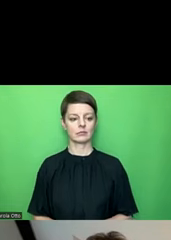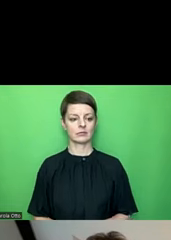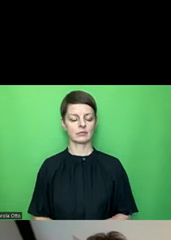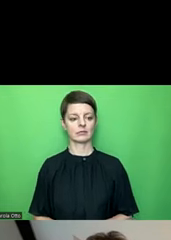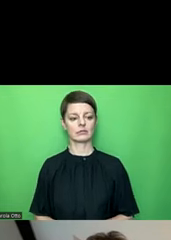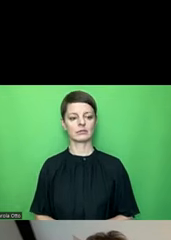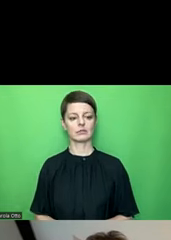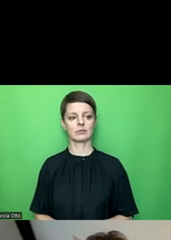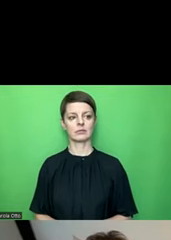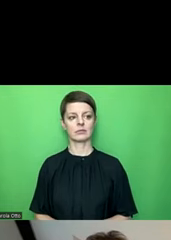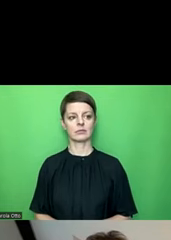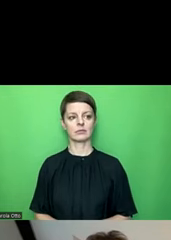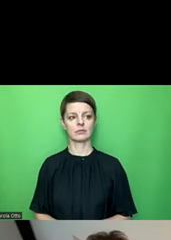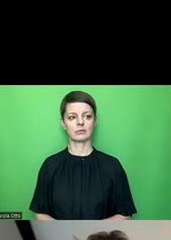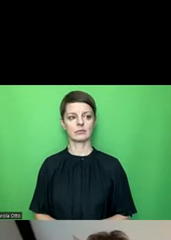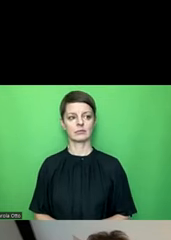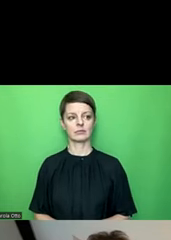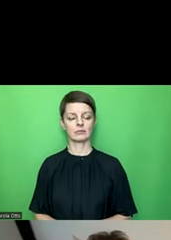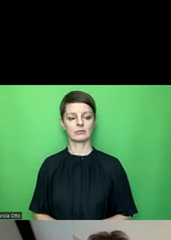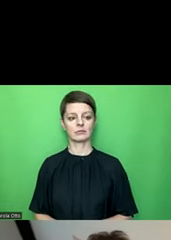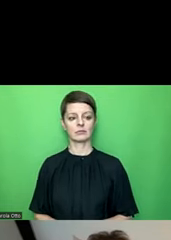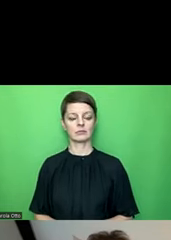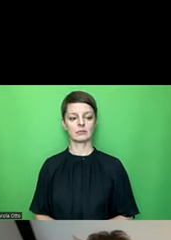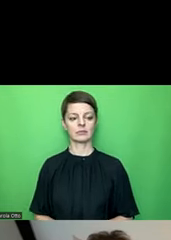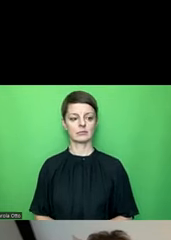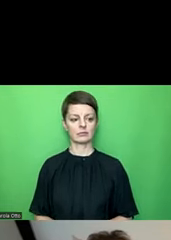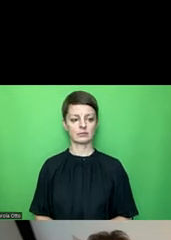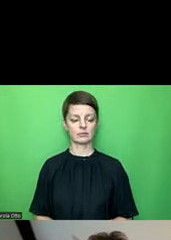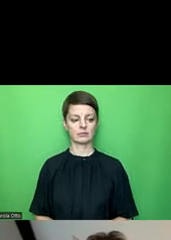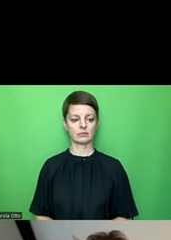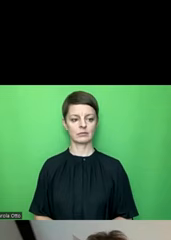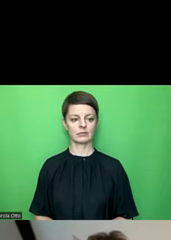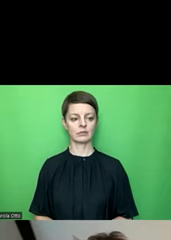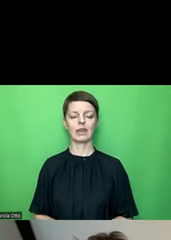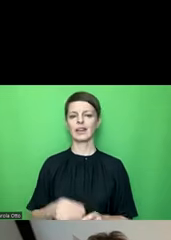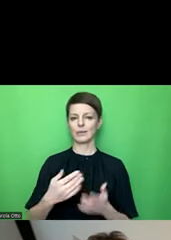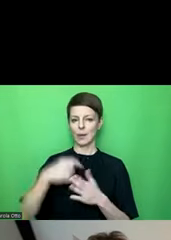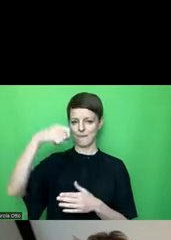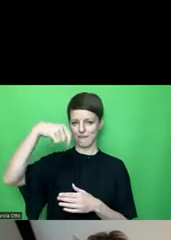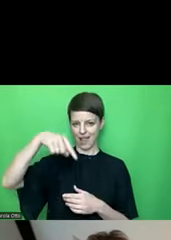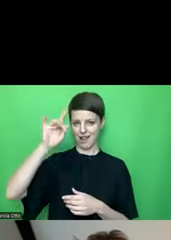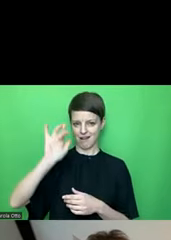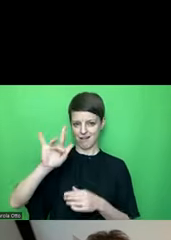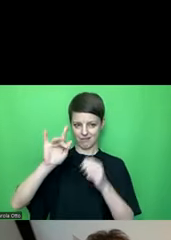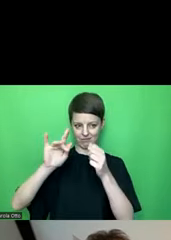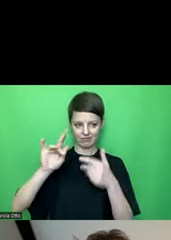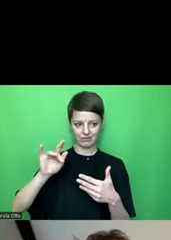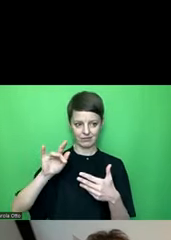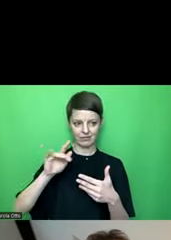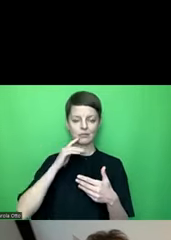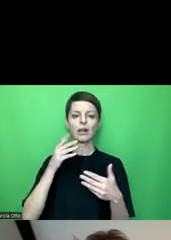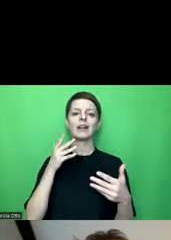Ich möchte jetzt einfach zunächst mal, bevor ich noch weiteres sage zu diesen Failen und so, möchte ich mal auf das